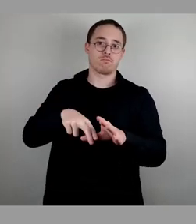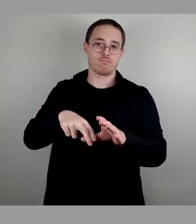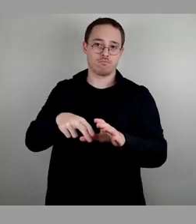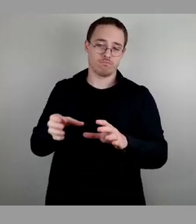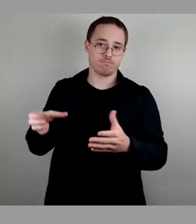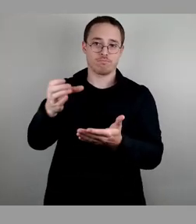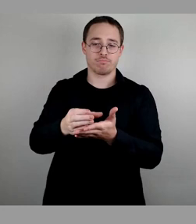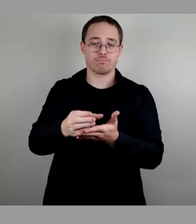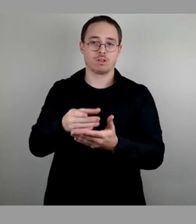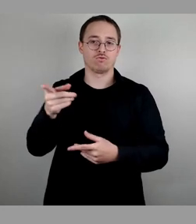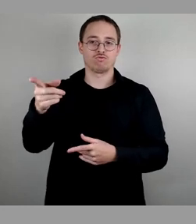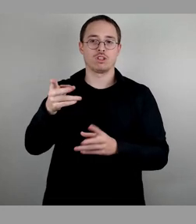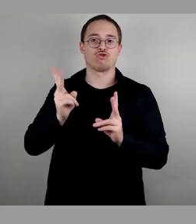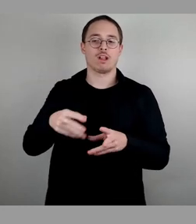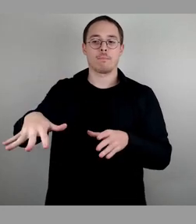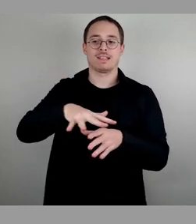kann, bitte um das Stimmzeichen.